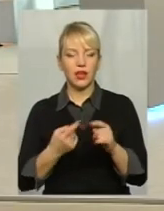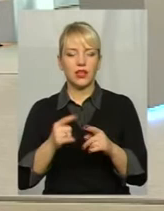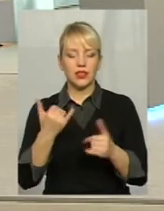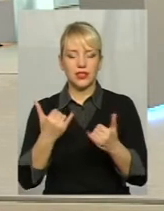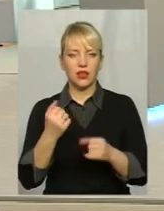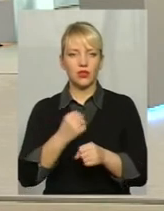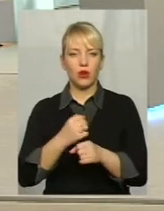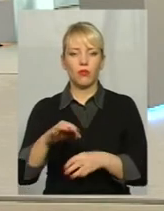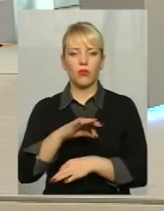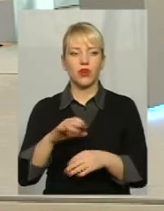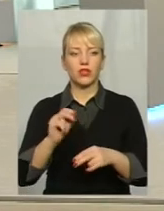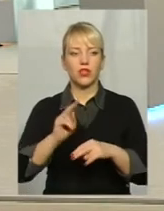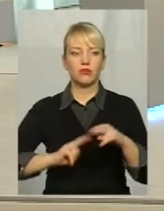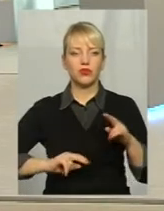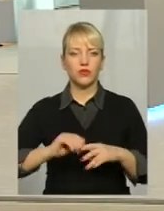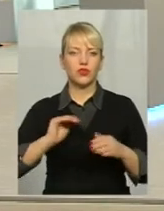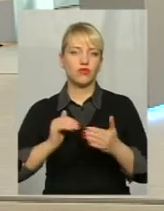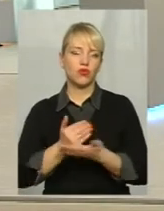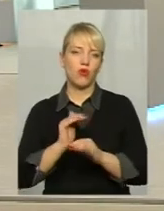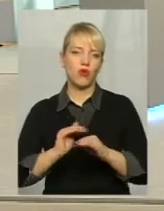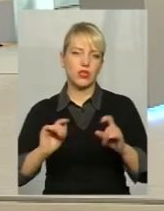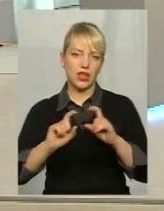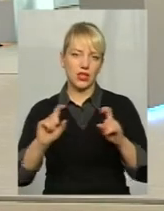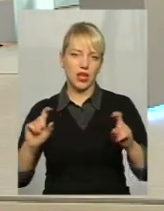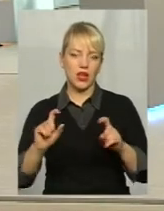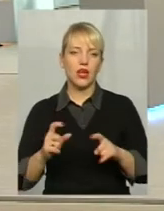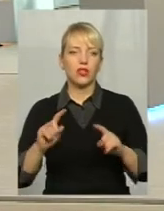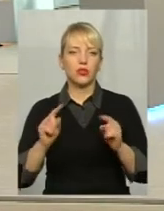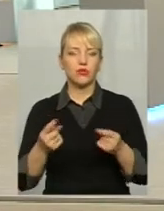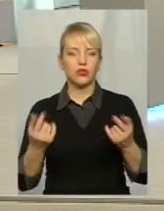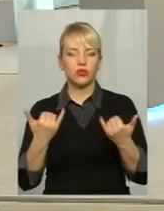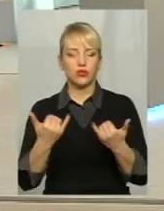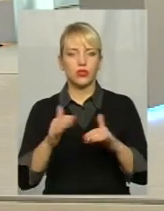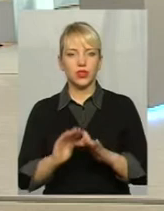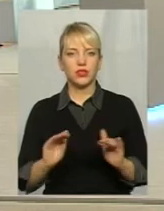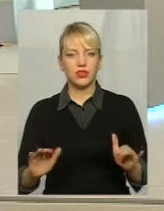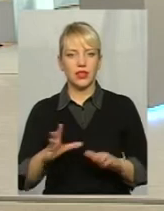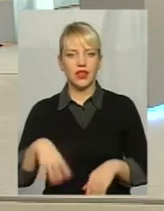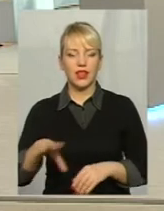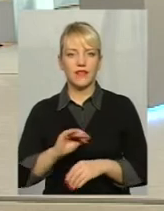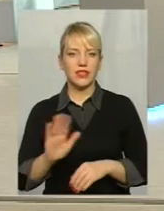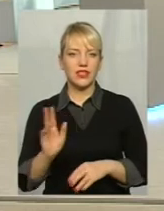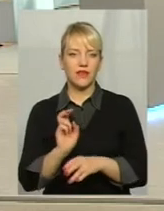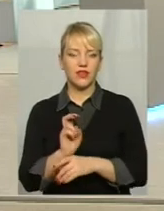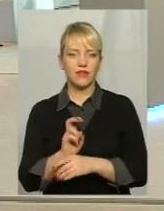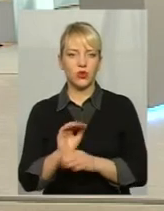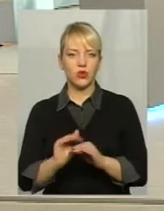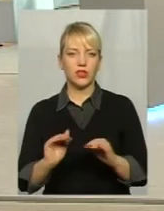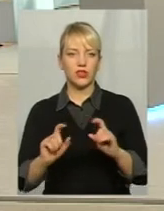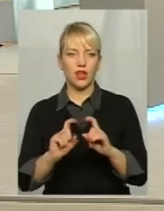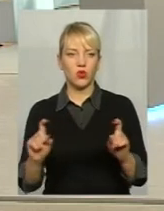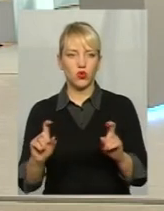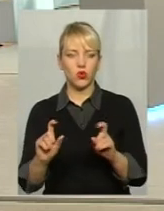на будівництво нового садка в даному населеному пункті Адже сьогодні діти не всі відвідують садик з 2